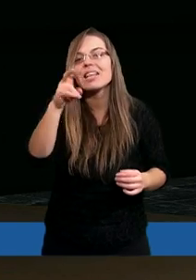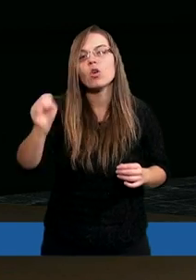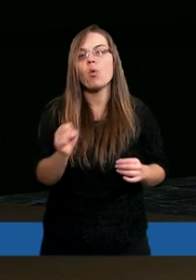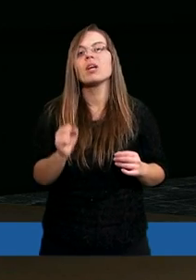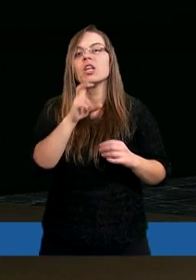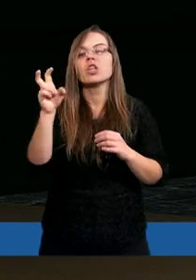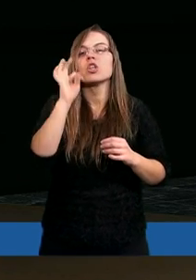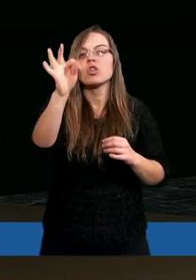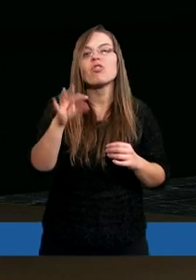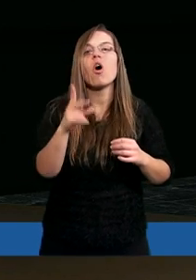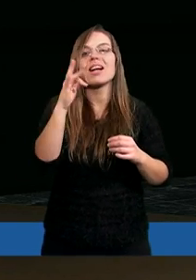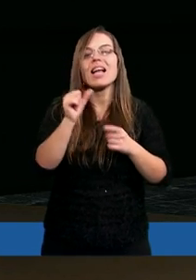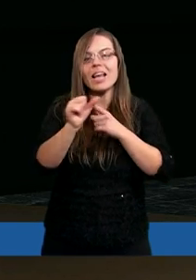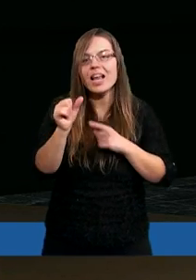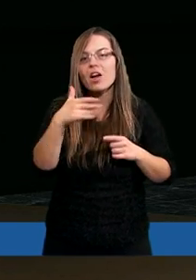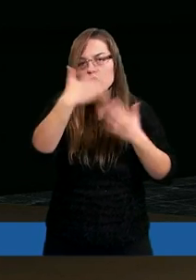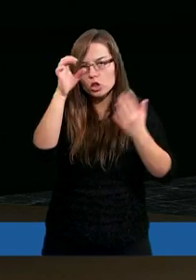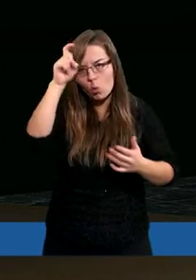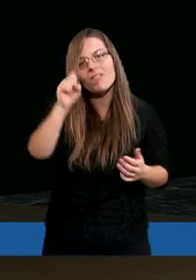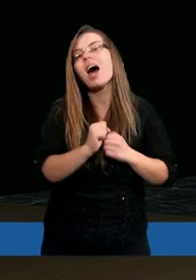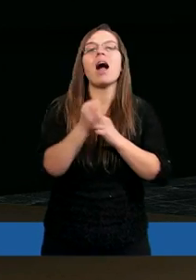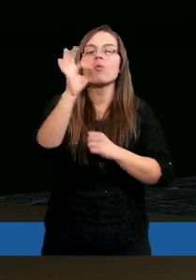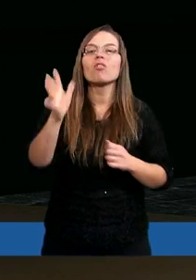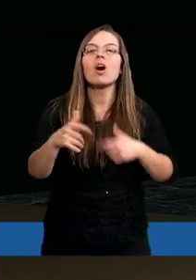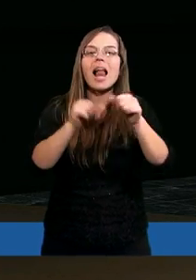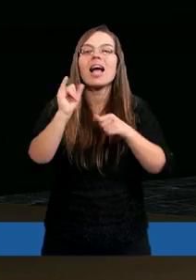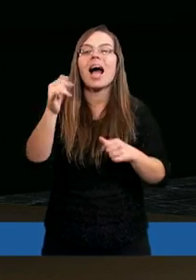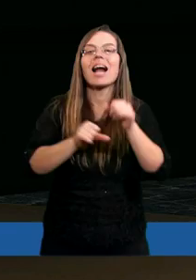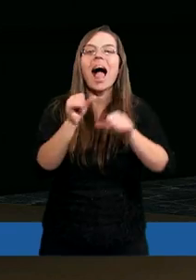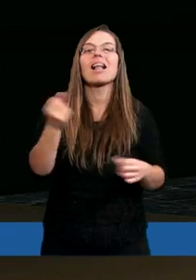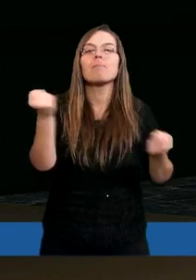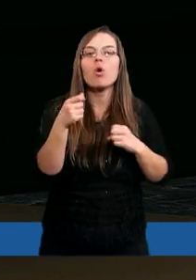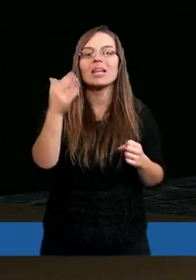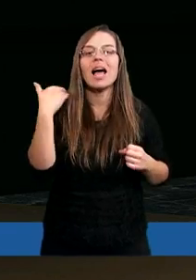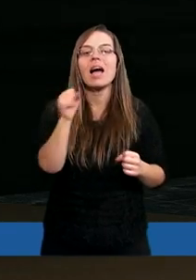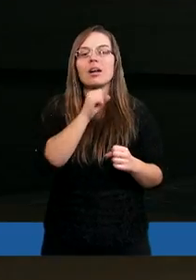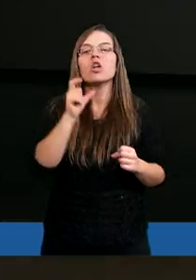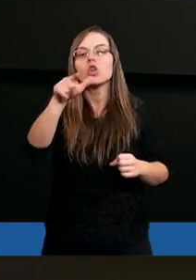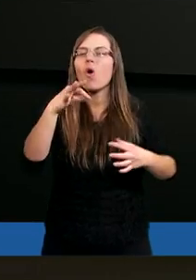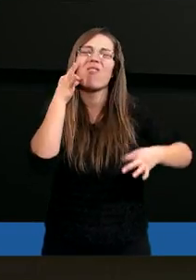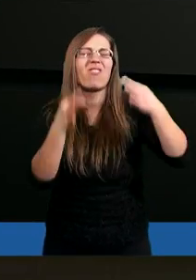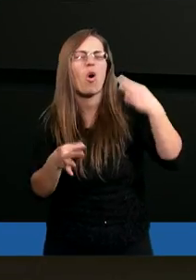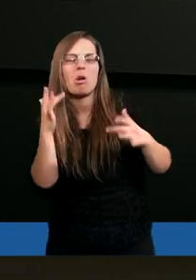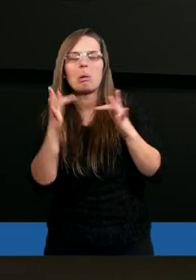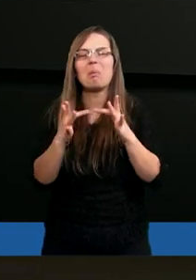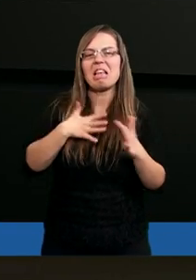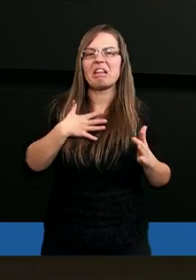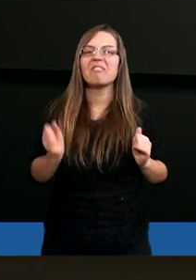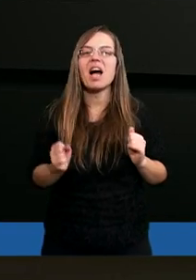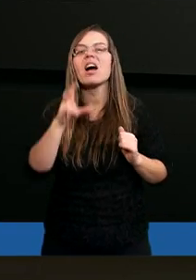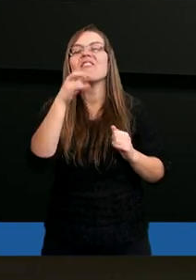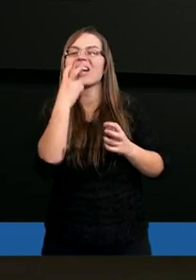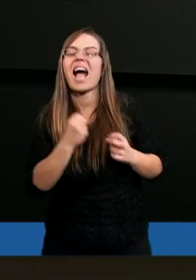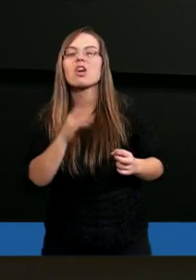widzą? Czy twoje dni są jak dni człowieka albo twoje lata jak lata ludzkie? Jaką wątpliwość wyraża